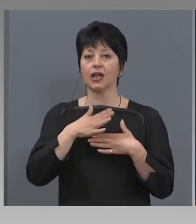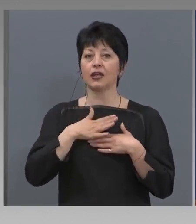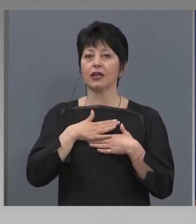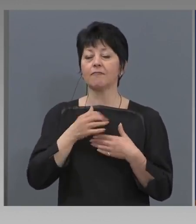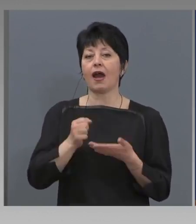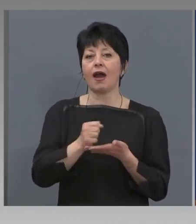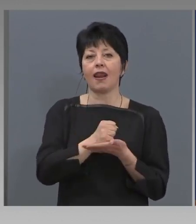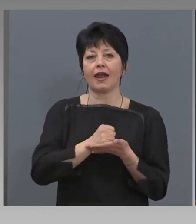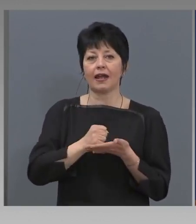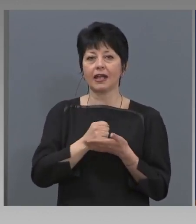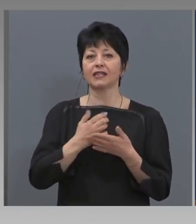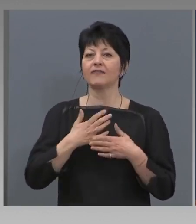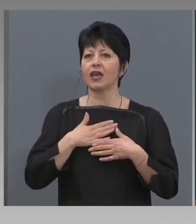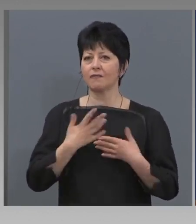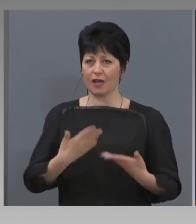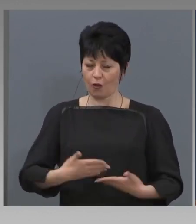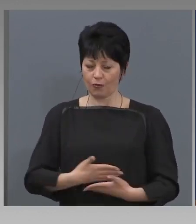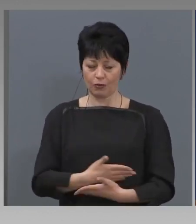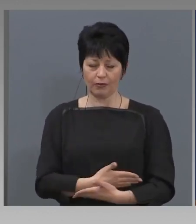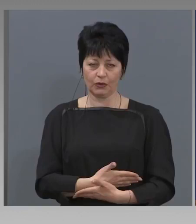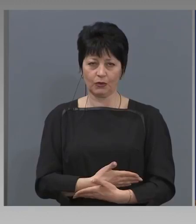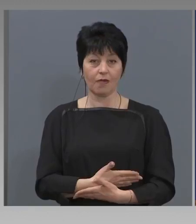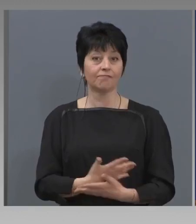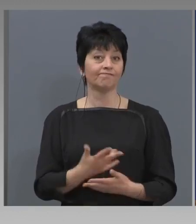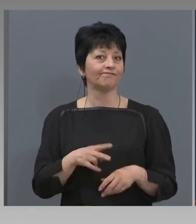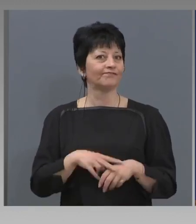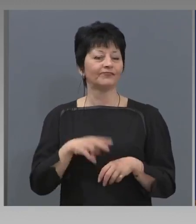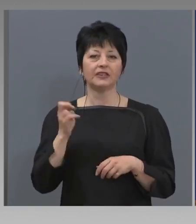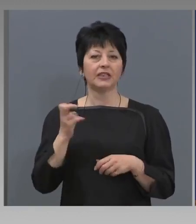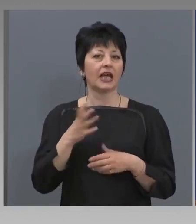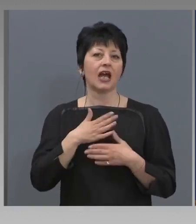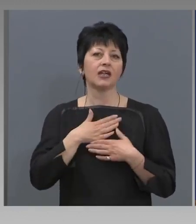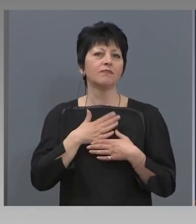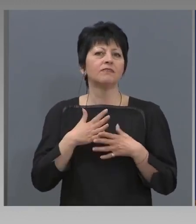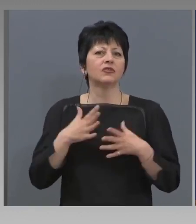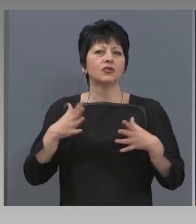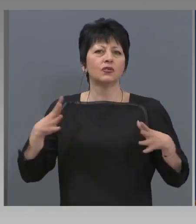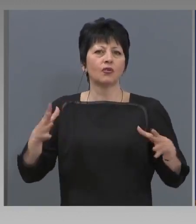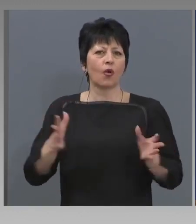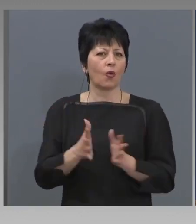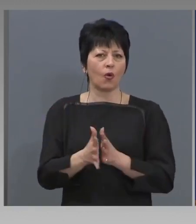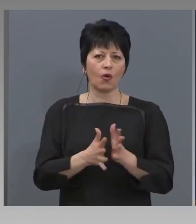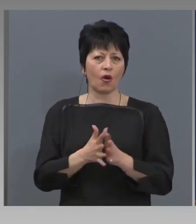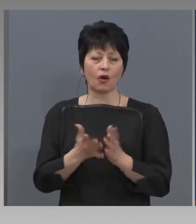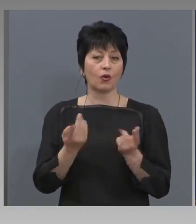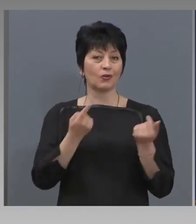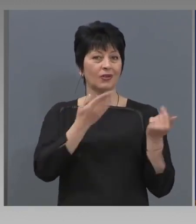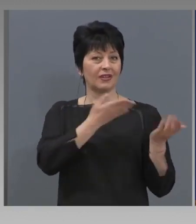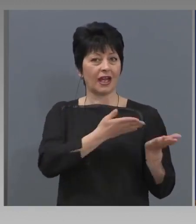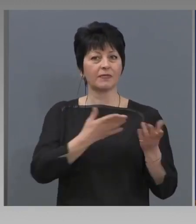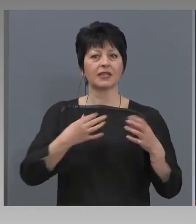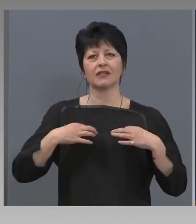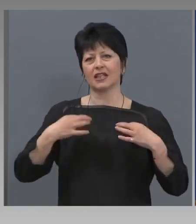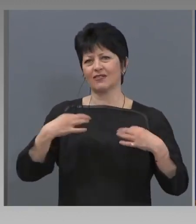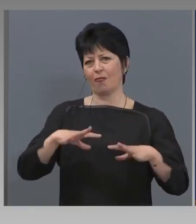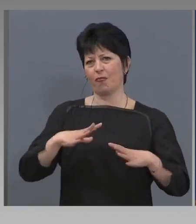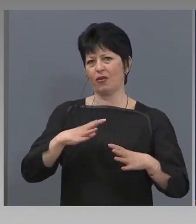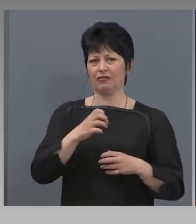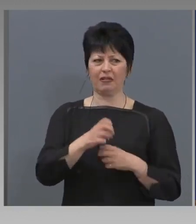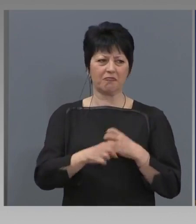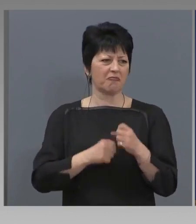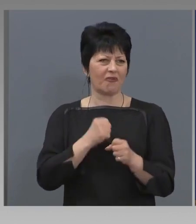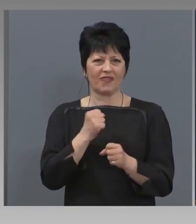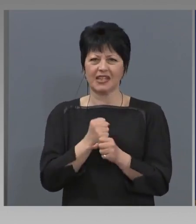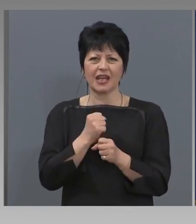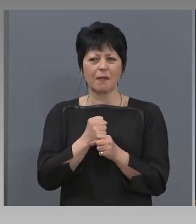лекарства, има необходимото. Да, има много хора, които и там са на свободни професии, да ги наречеме,